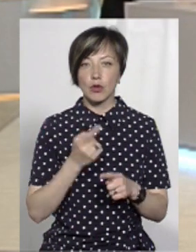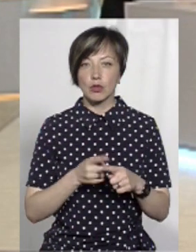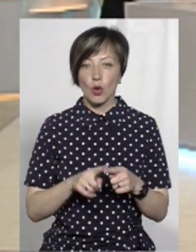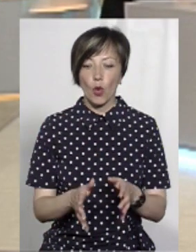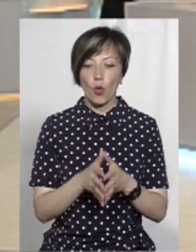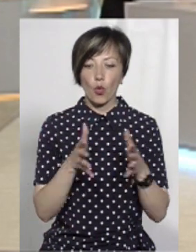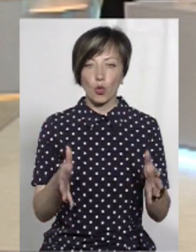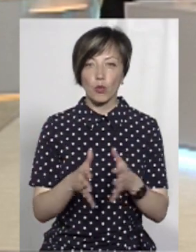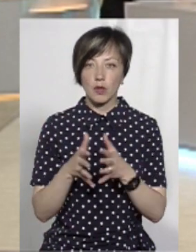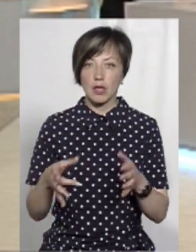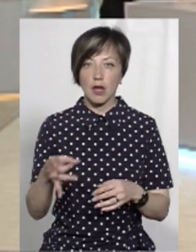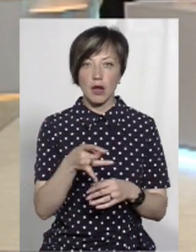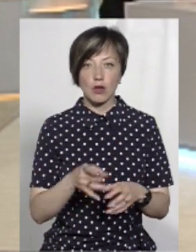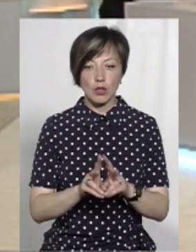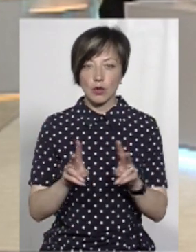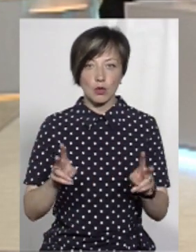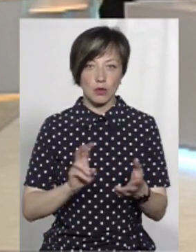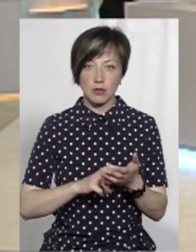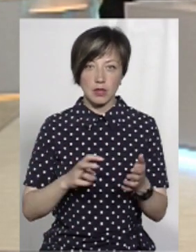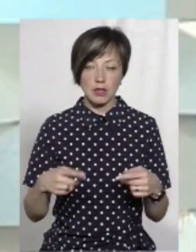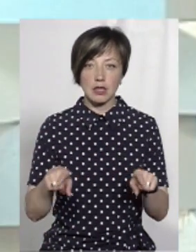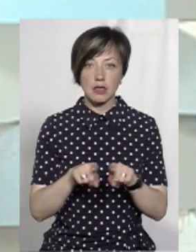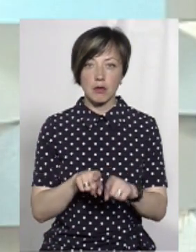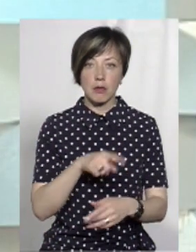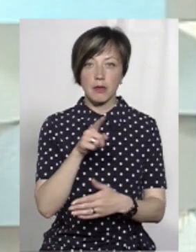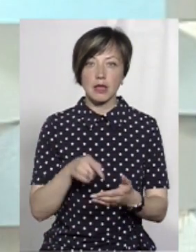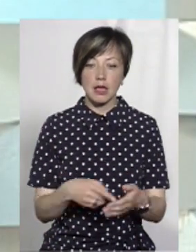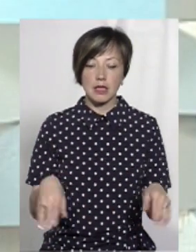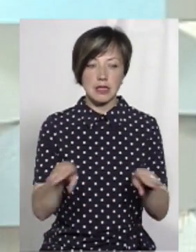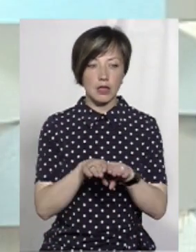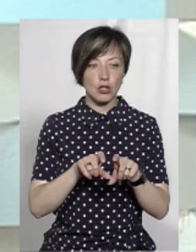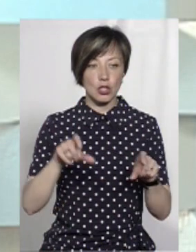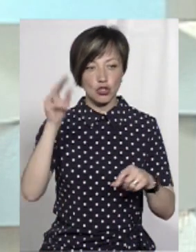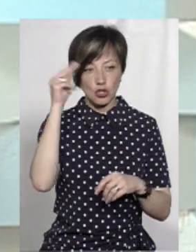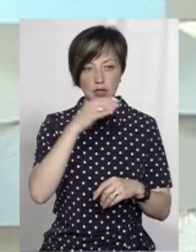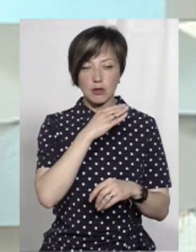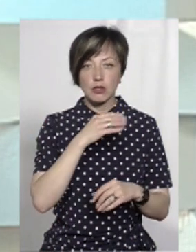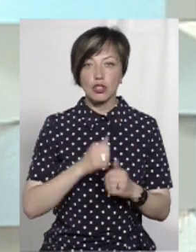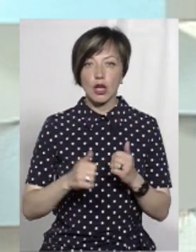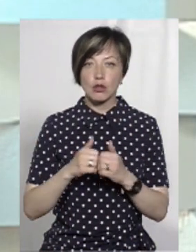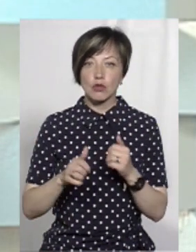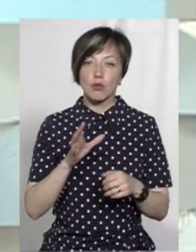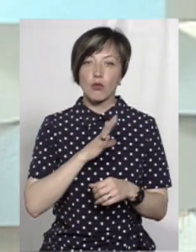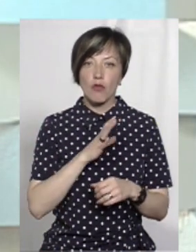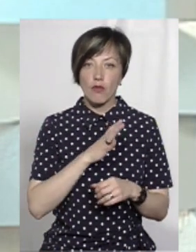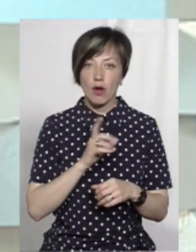укрупнення районів, від цього нікуди не дітись. Так само, як питання закриття шкіл. Дуже часто буває, що